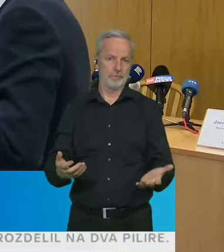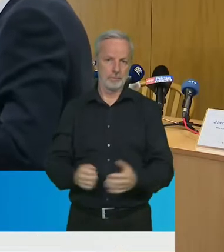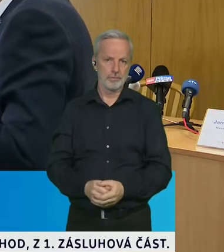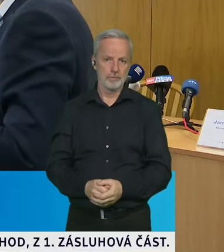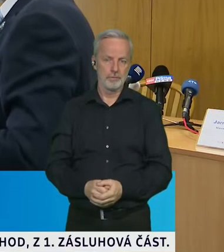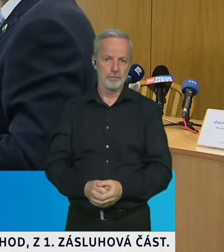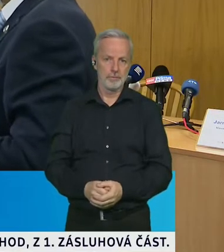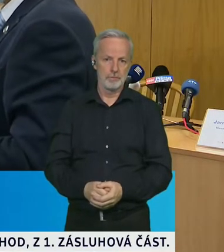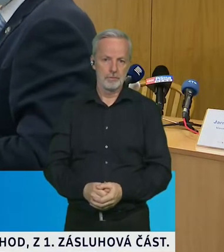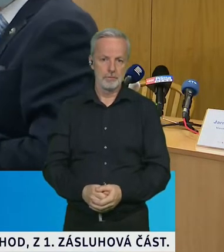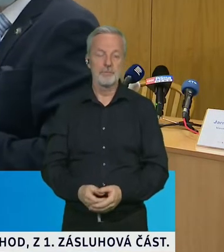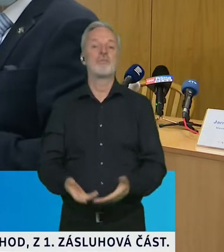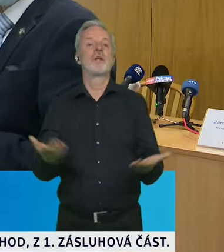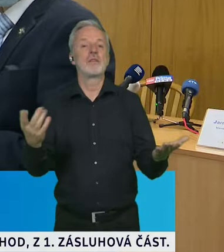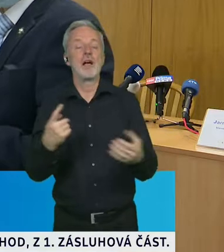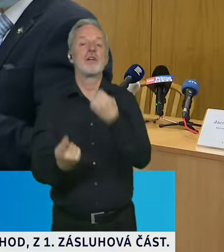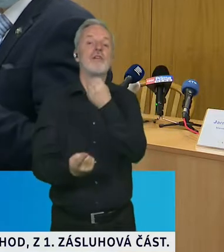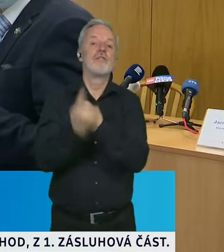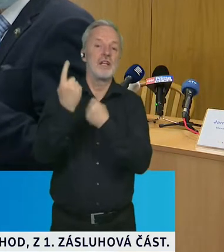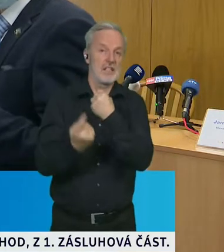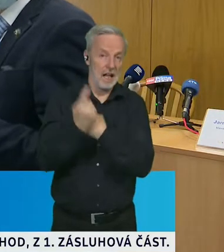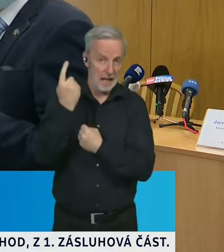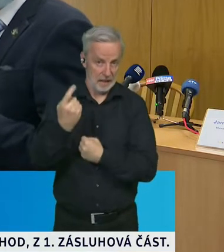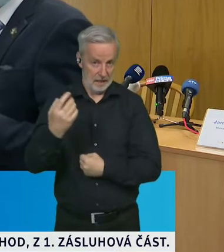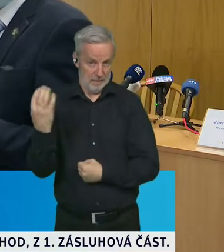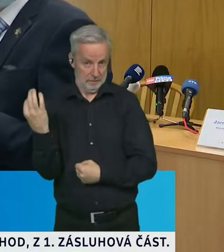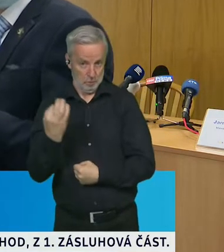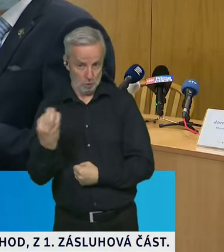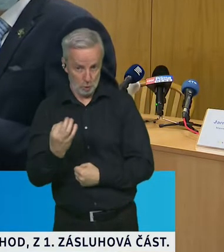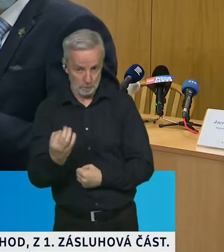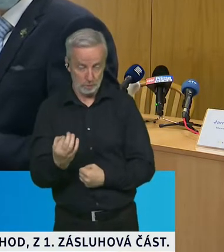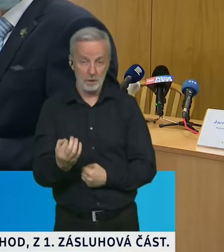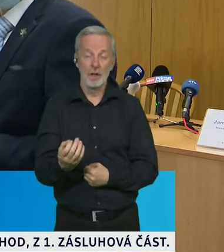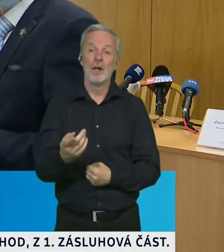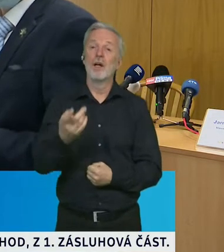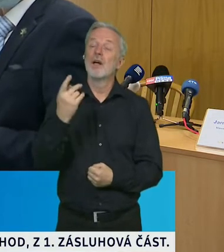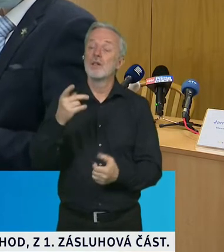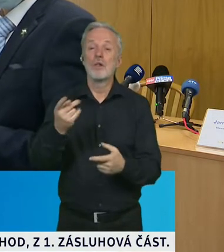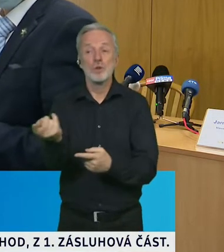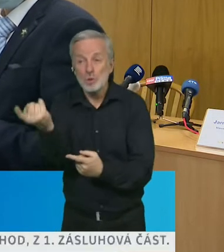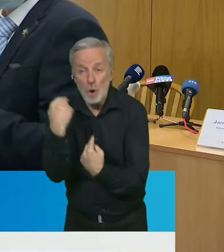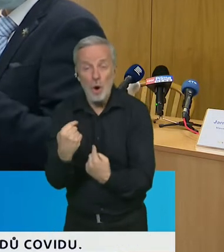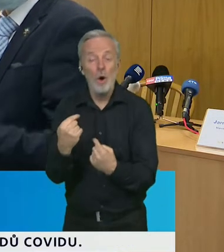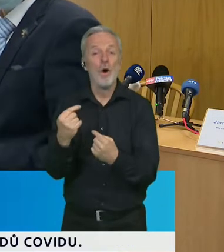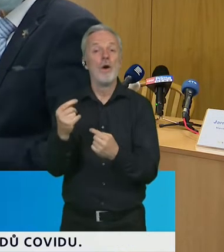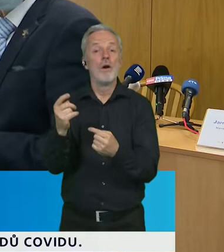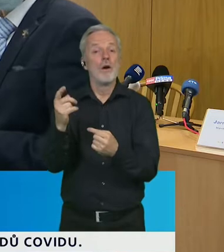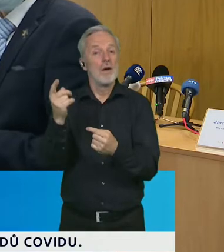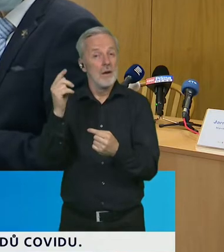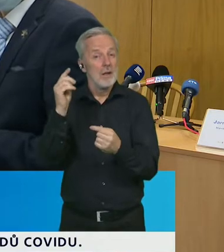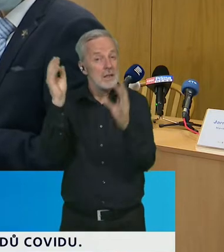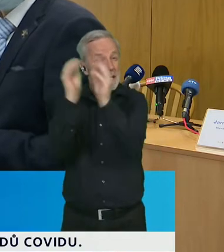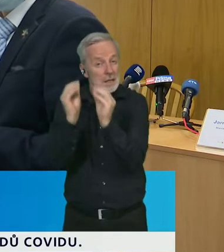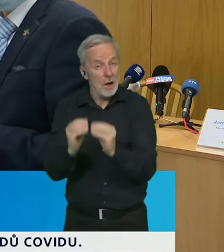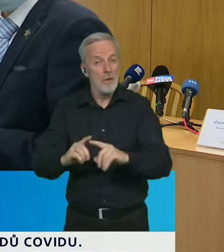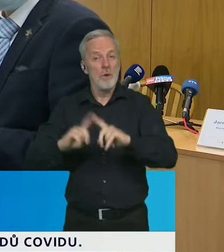Z toho plynou, a já bych to zde chtěl jasně vysvětlit, všechna ta nařízení, která se tak neoblíbeně objevují v